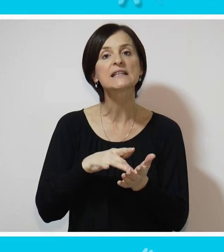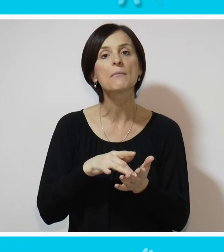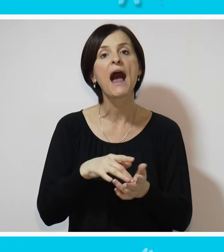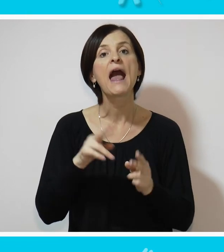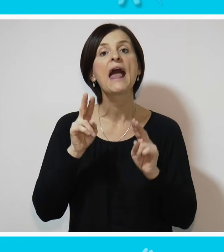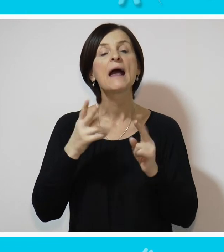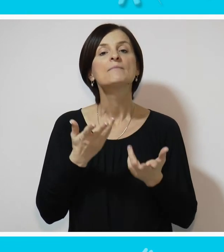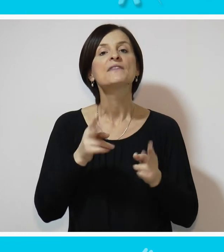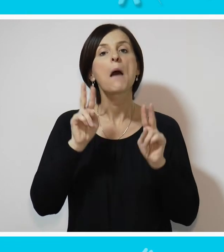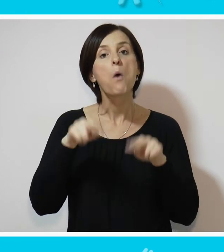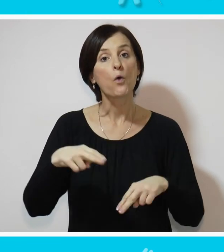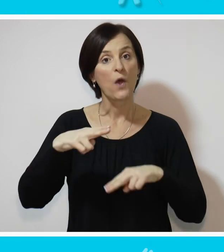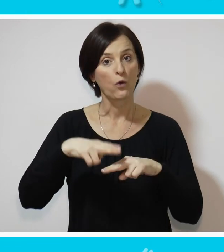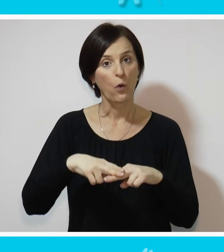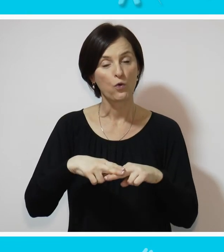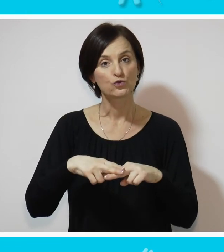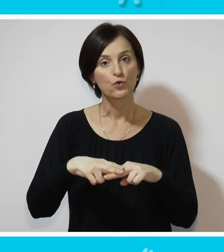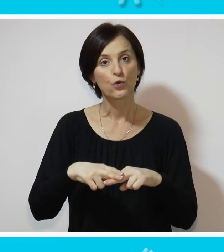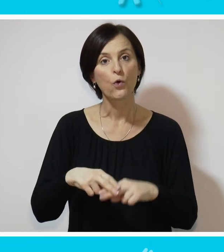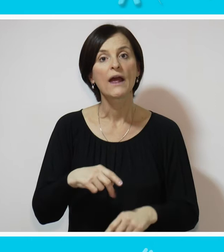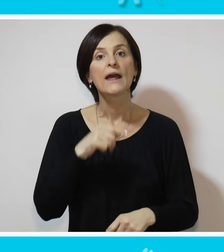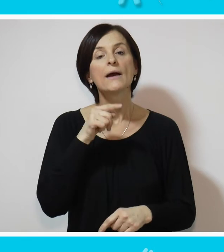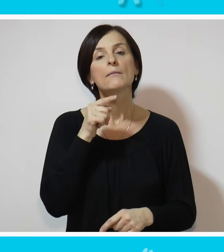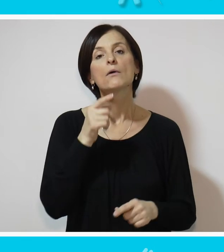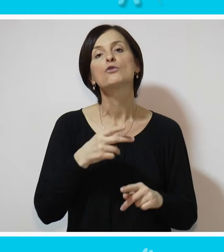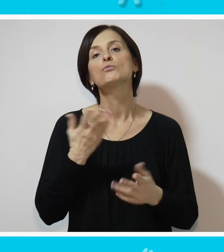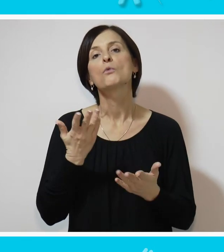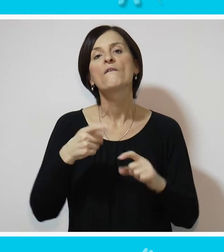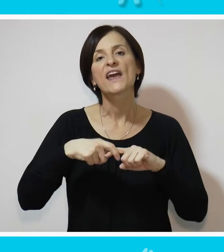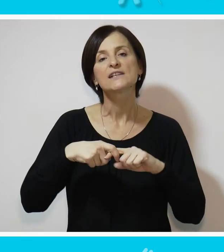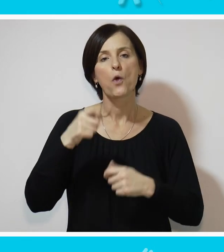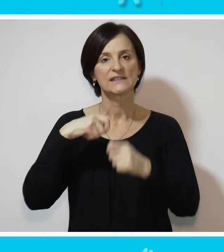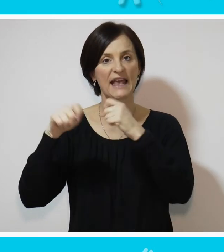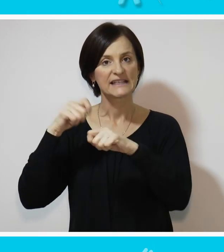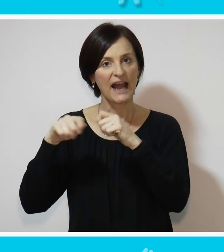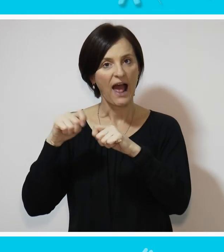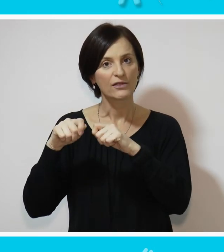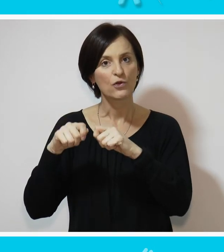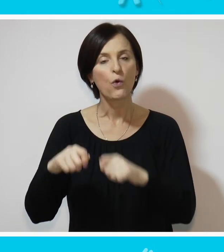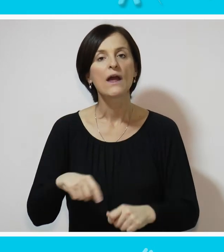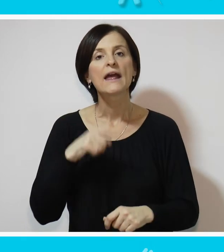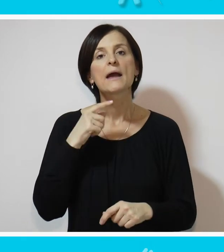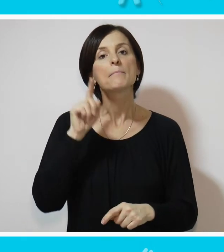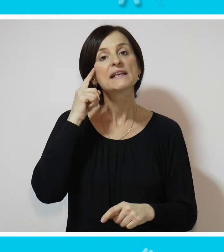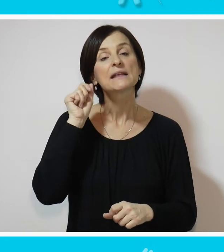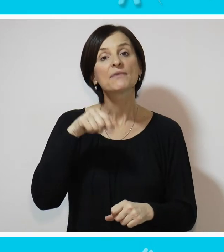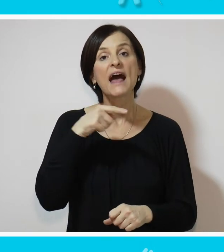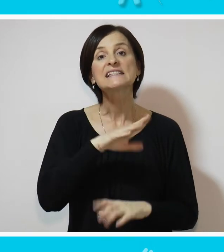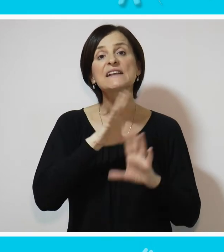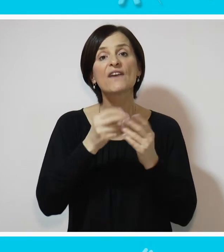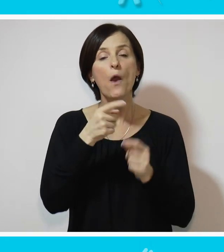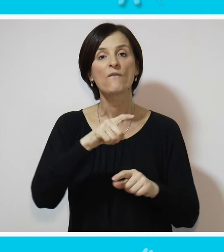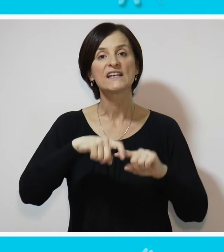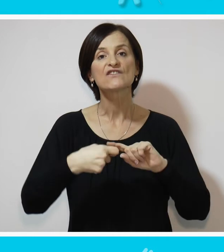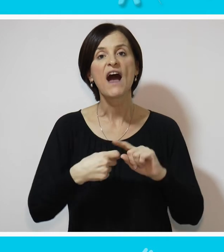koji su na moje stvarno pozicije odlučivanja što se tiče izgradnje. Mislim da bi sve